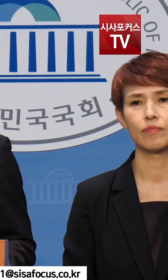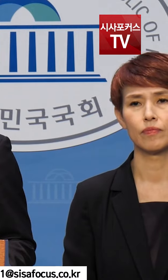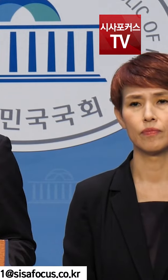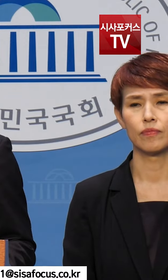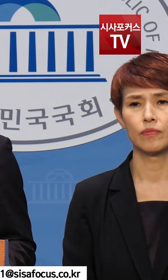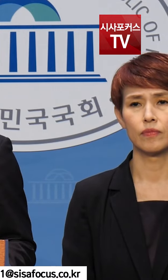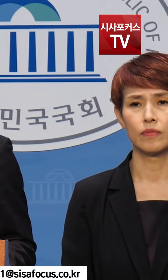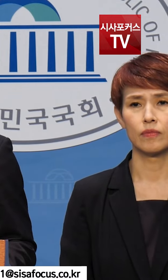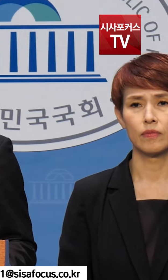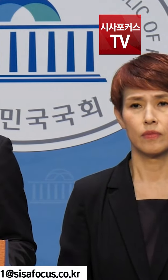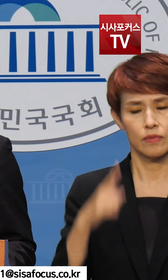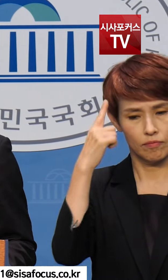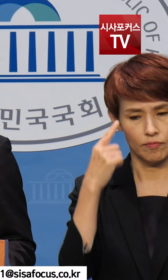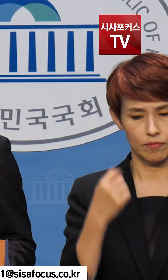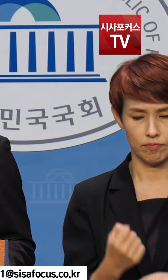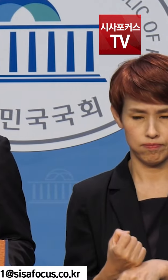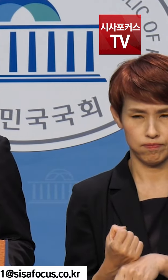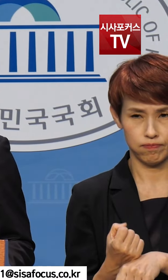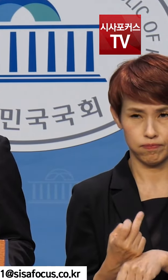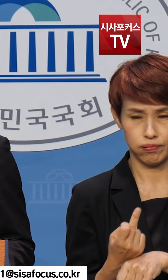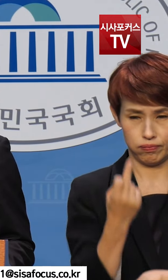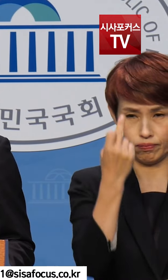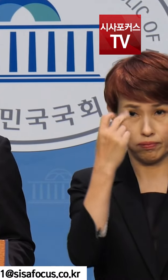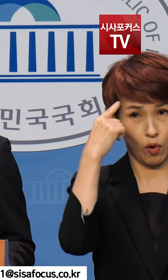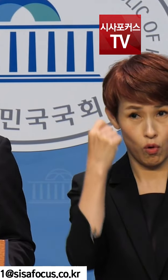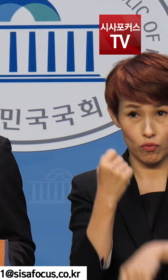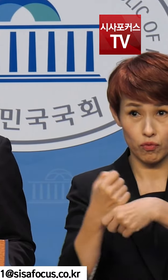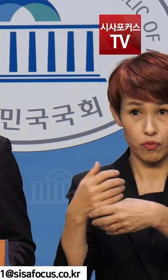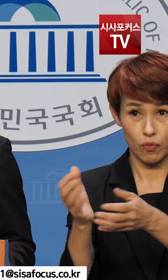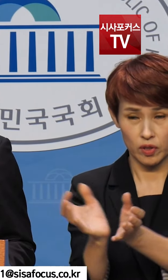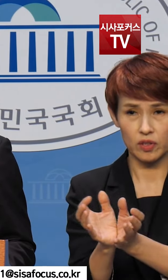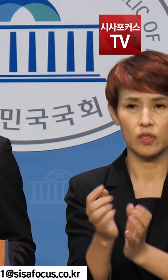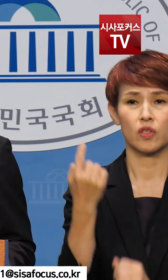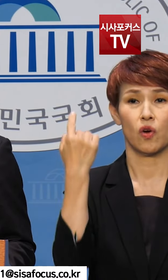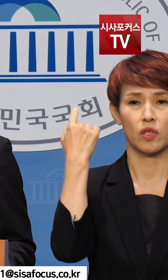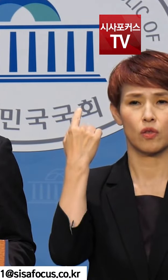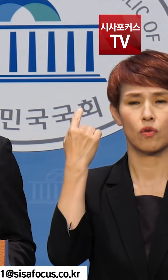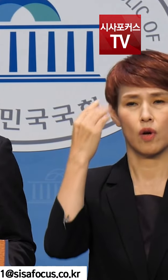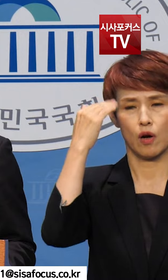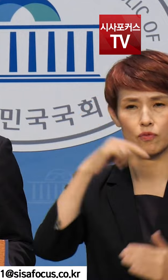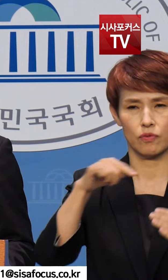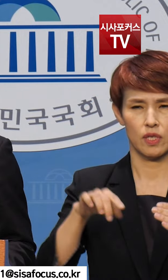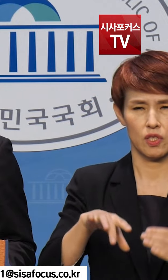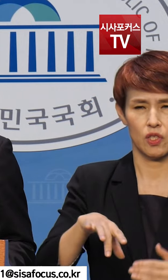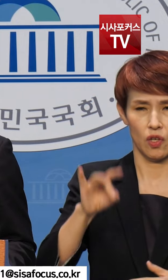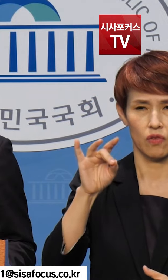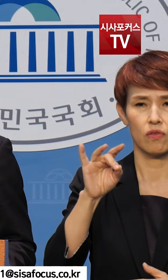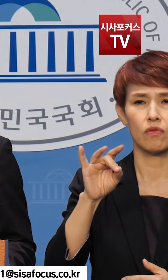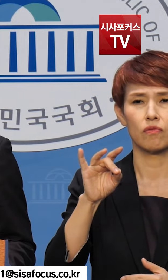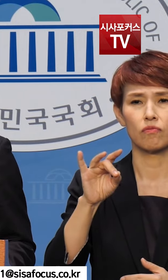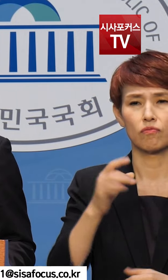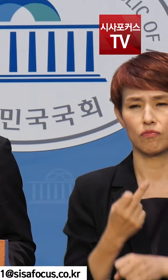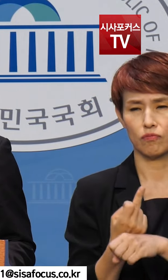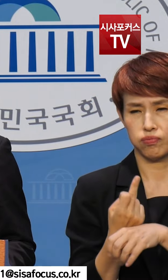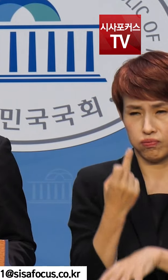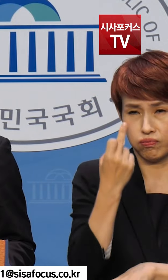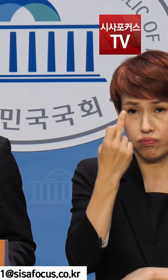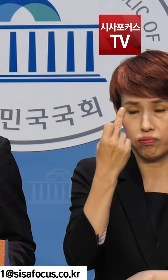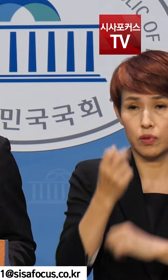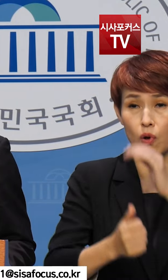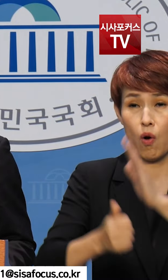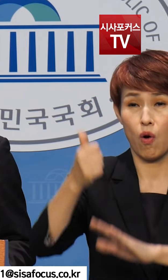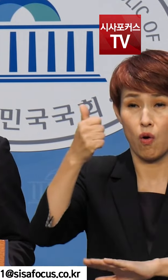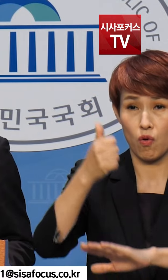항공우지연구원은 바로 어제도 국내 첫 초소형 군지 미성 네온셋 발사를 성공시킨